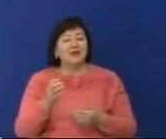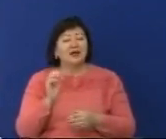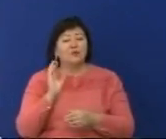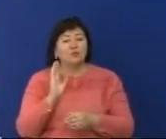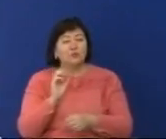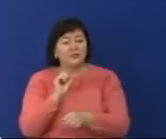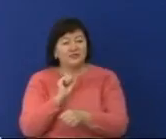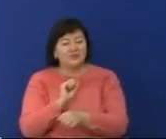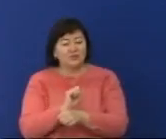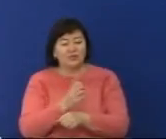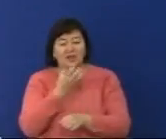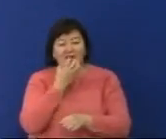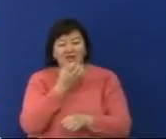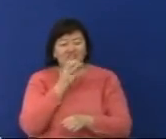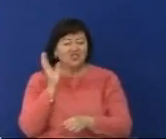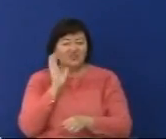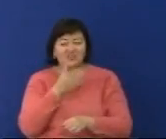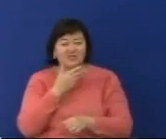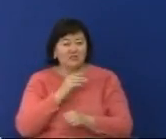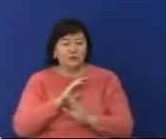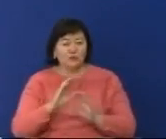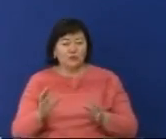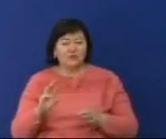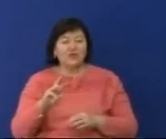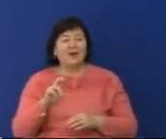Аталған мерзімде ұстықсу уақытша болмайды.